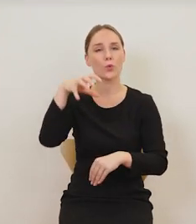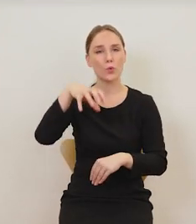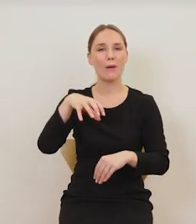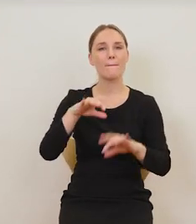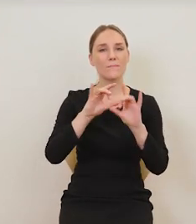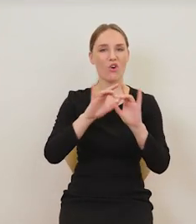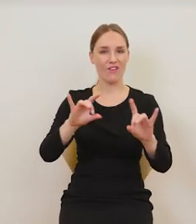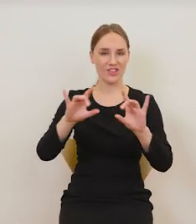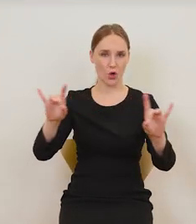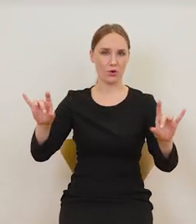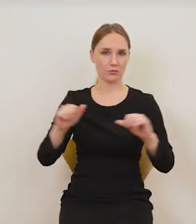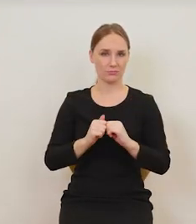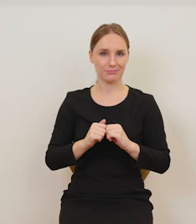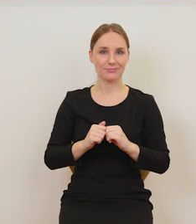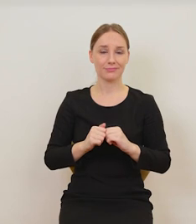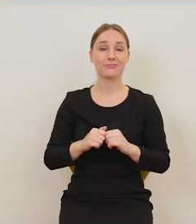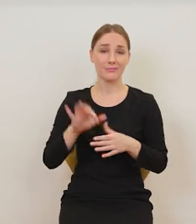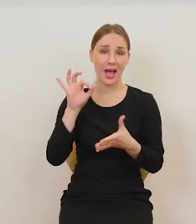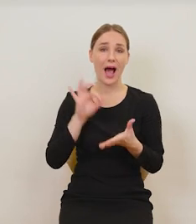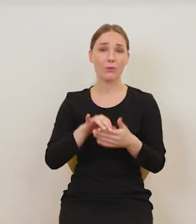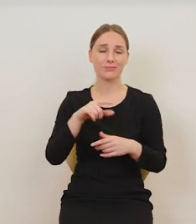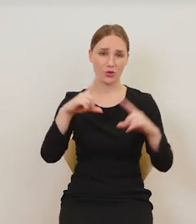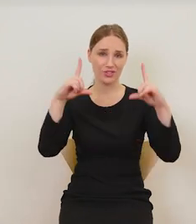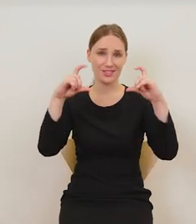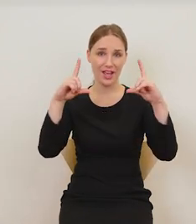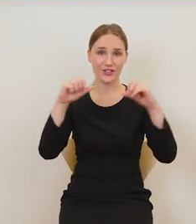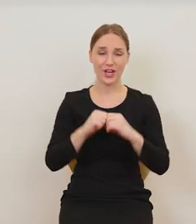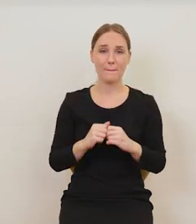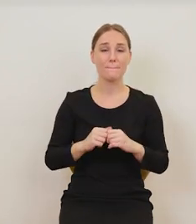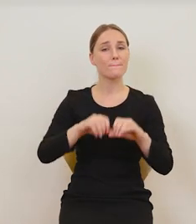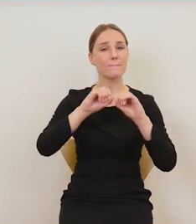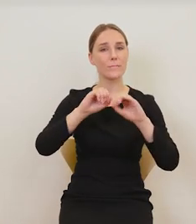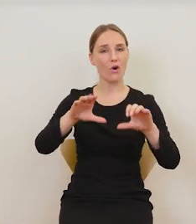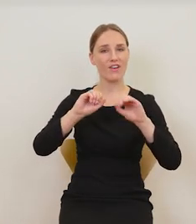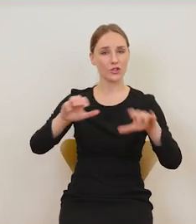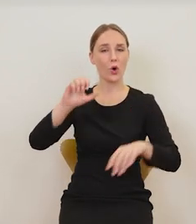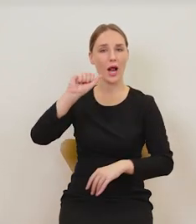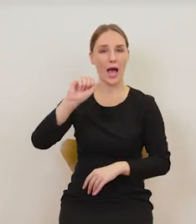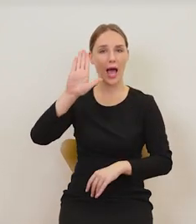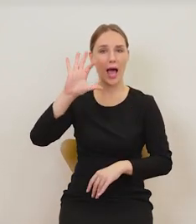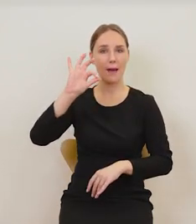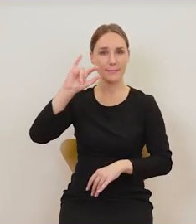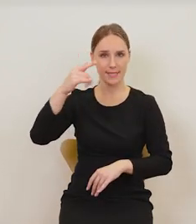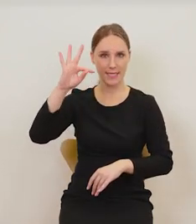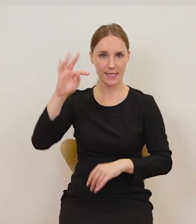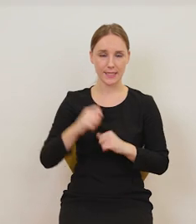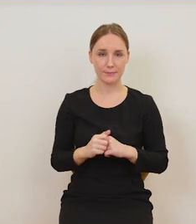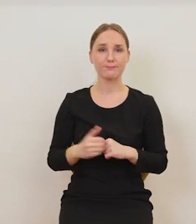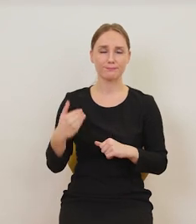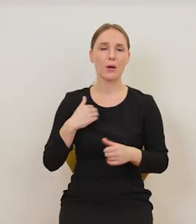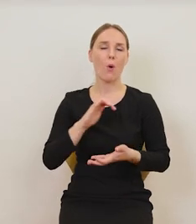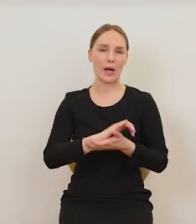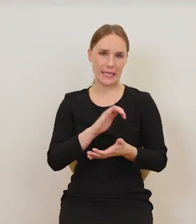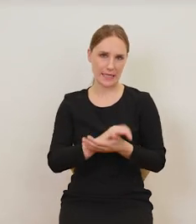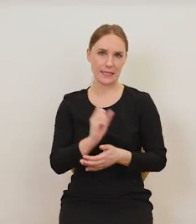trójkę. To jest zdjęcie profesorowie absyntu, które ukazało się w gazecie Harper's Monthly